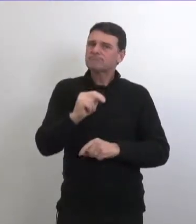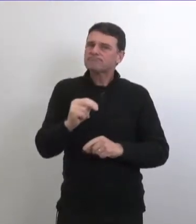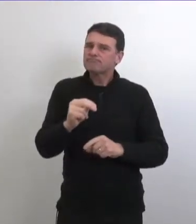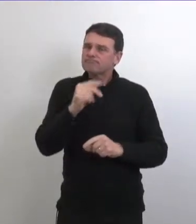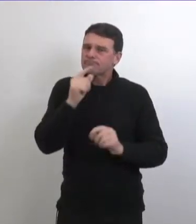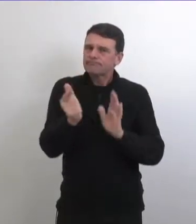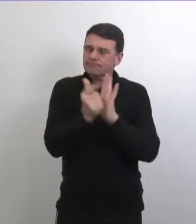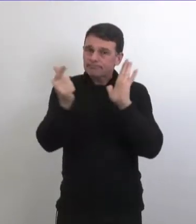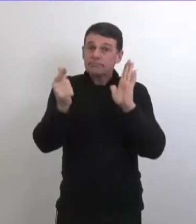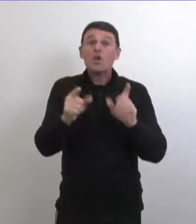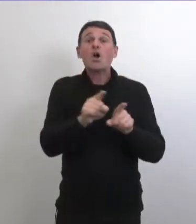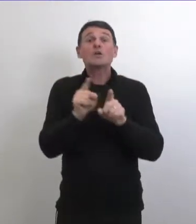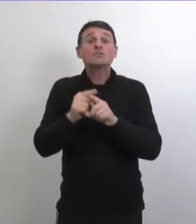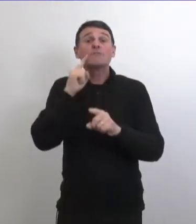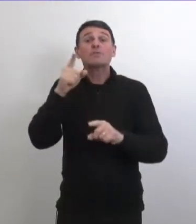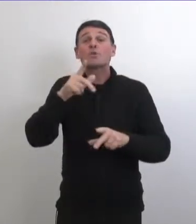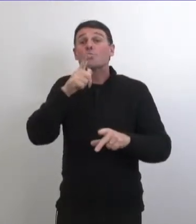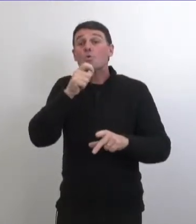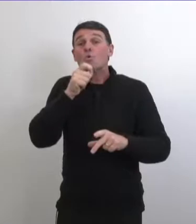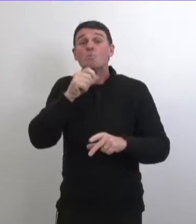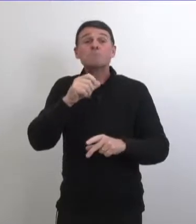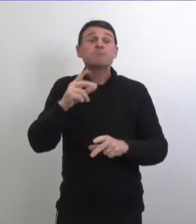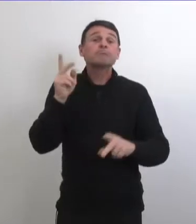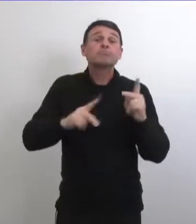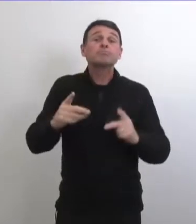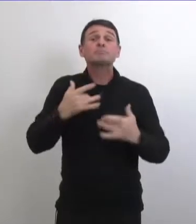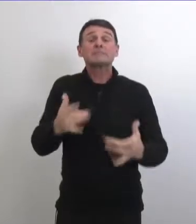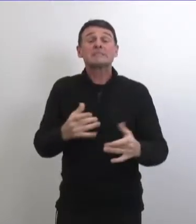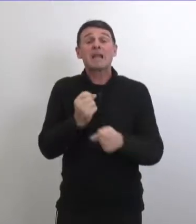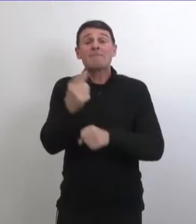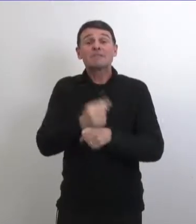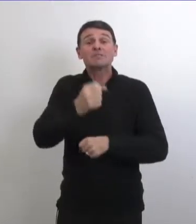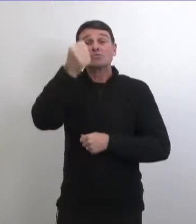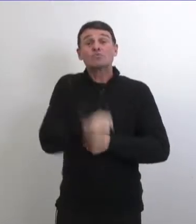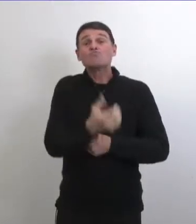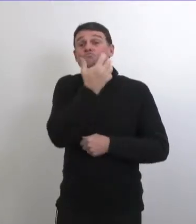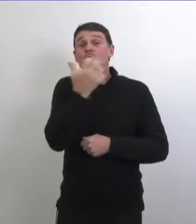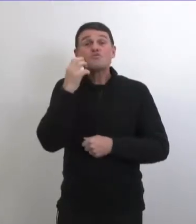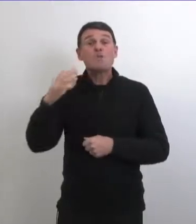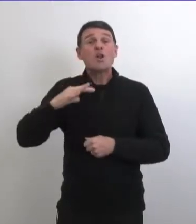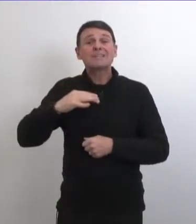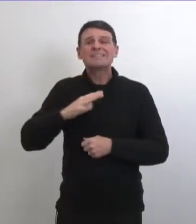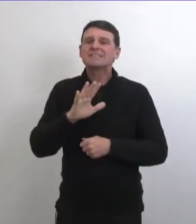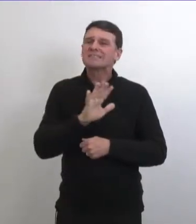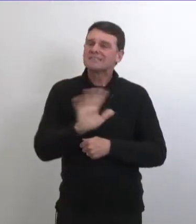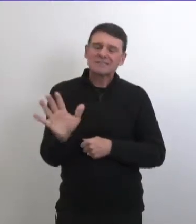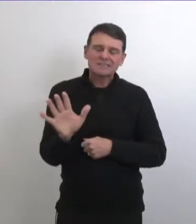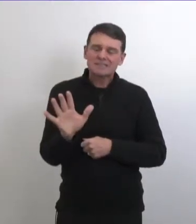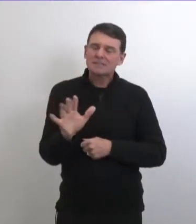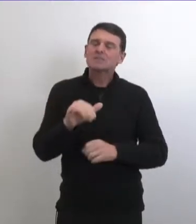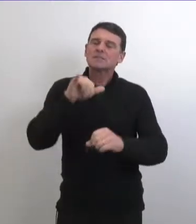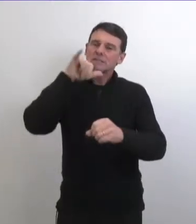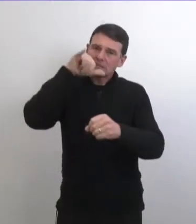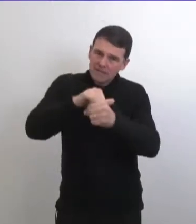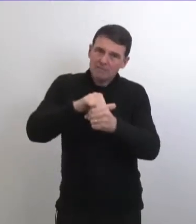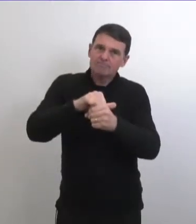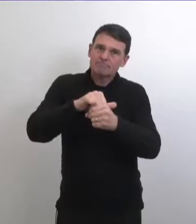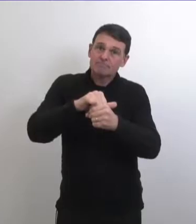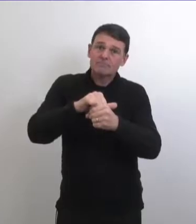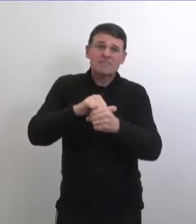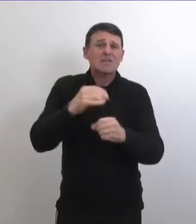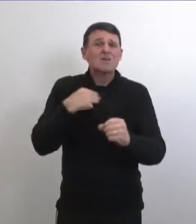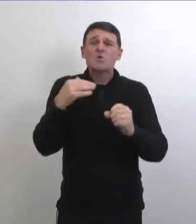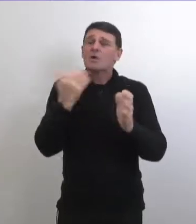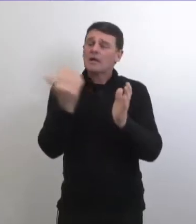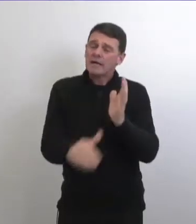manitoba sont limités et cela inclut également les retraités migrateurs qui vont général aux états unis pour l'hiver notre